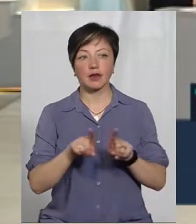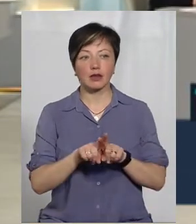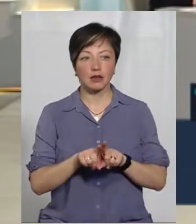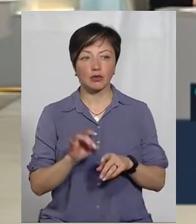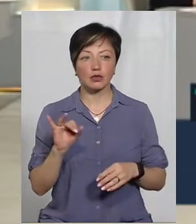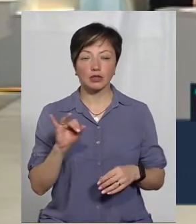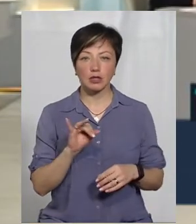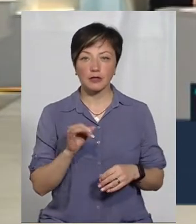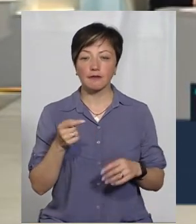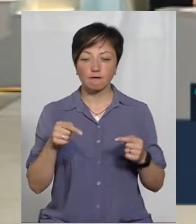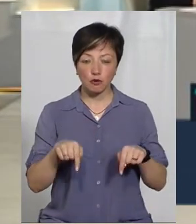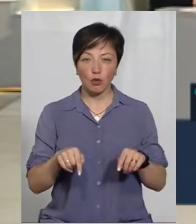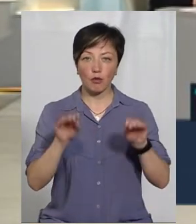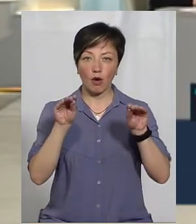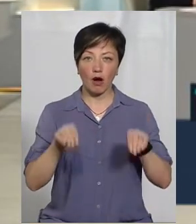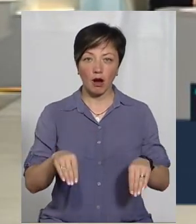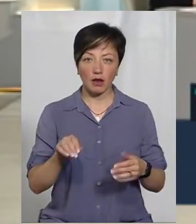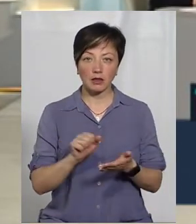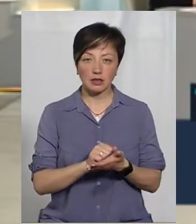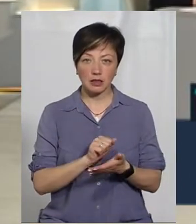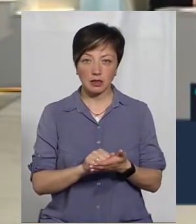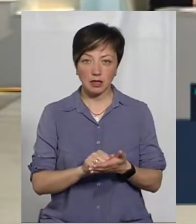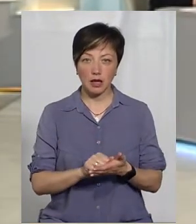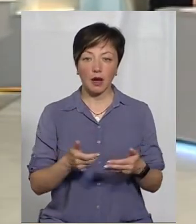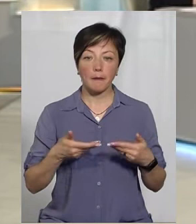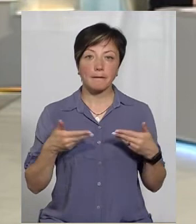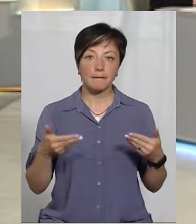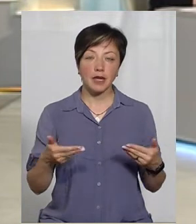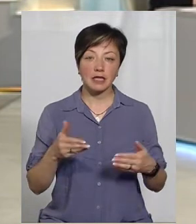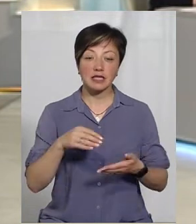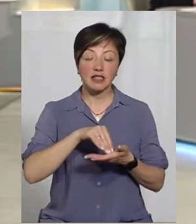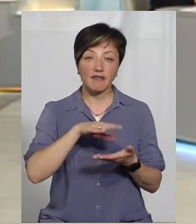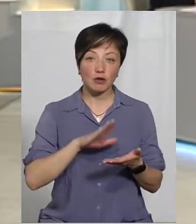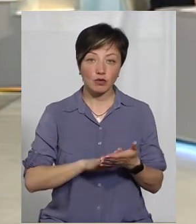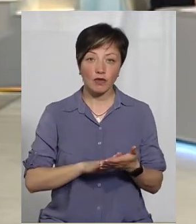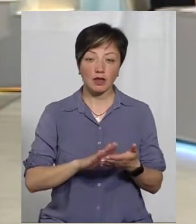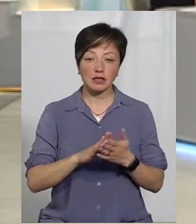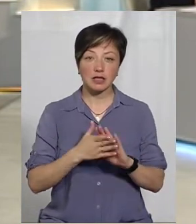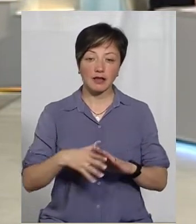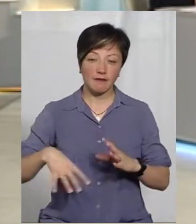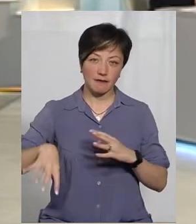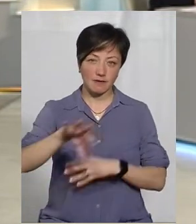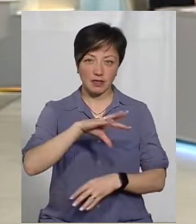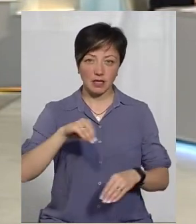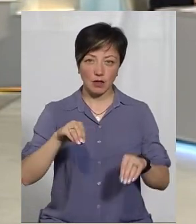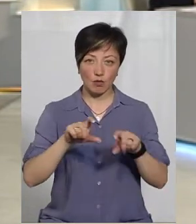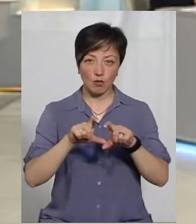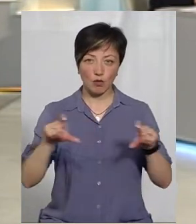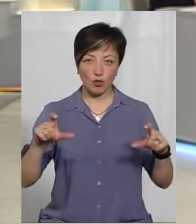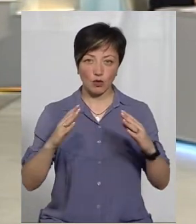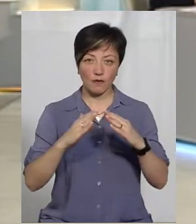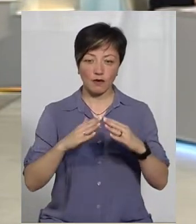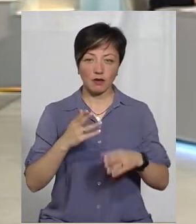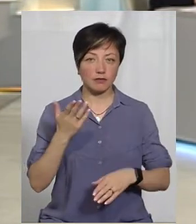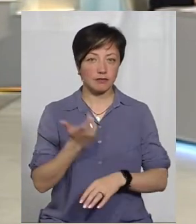і в цьому акті ми зафіксували стан всієї будівлі, гостроаварійний